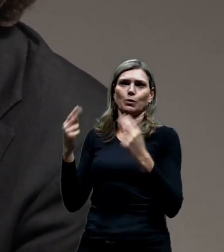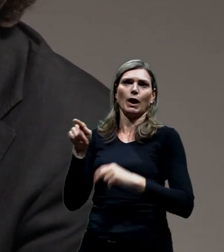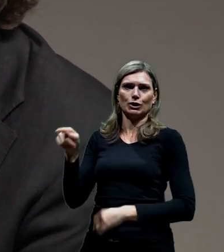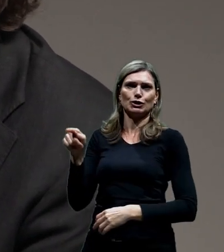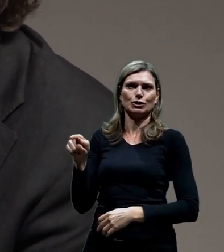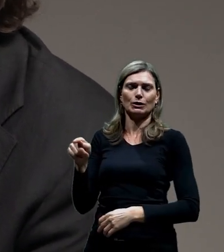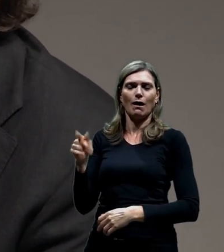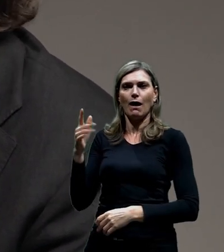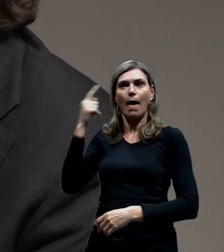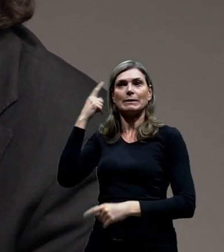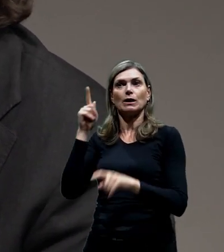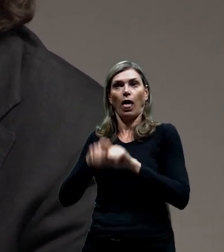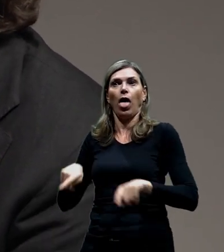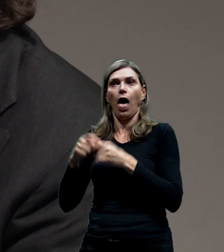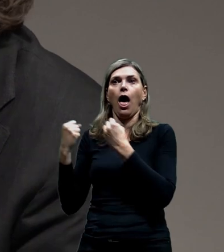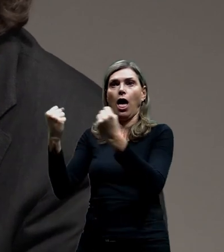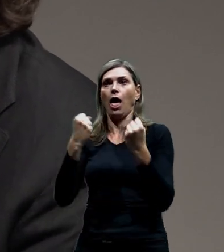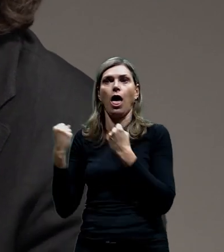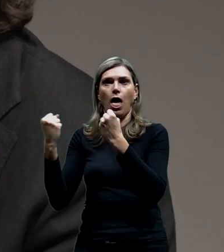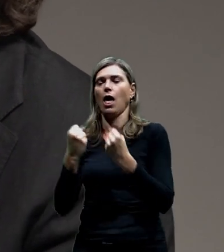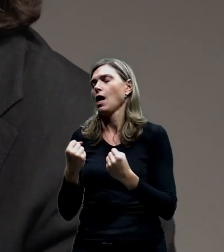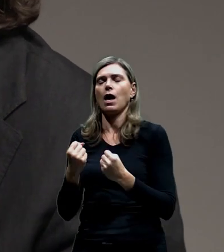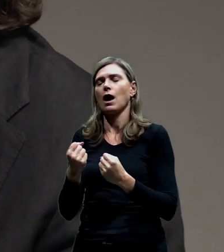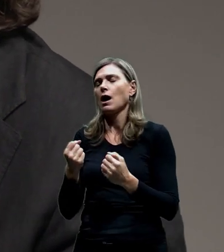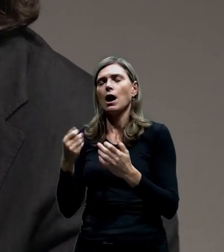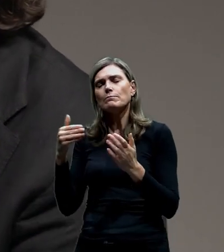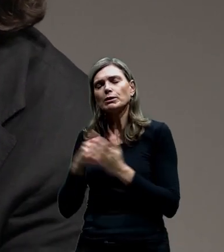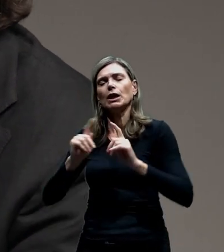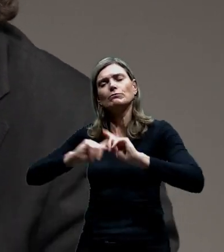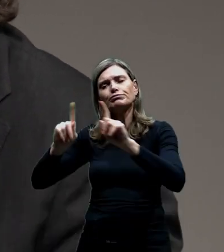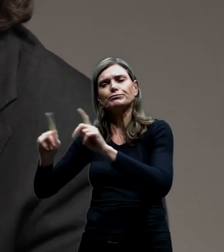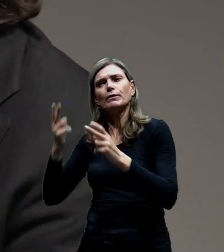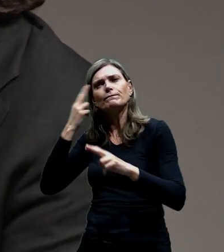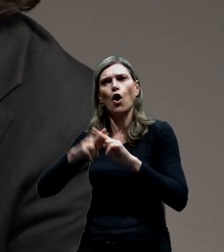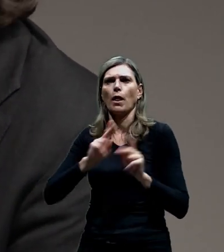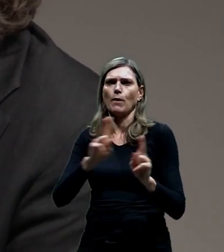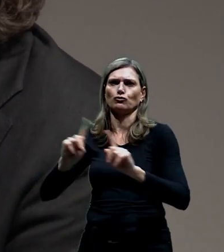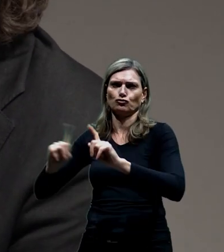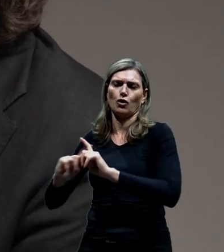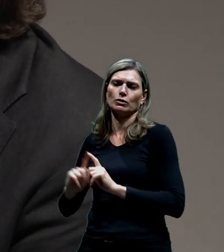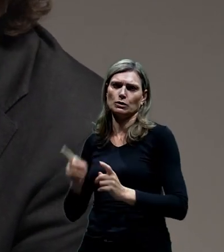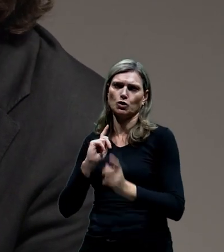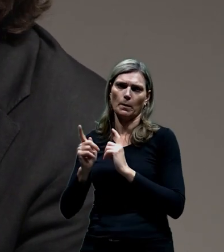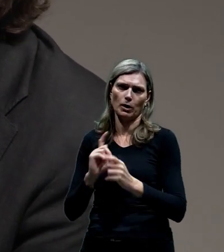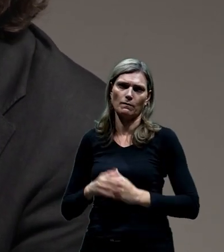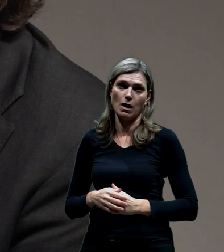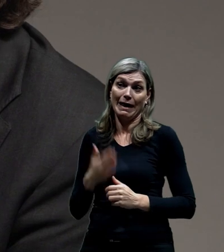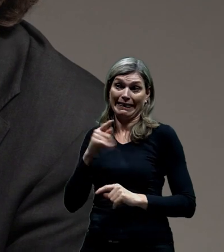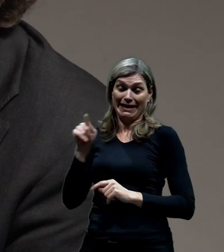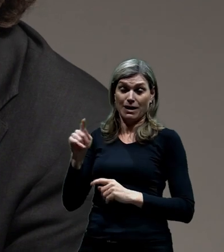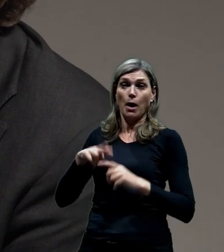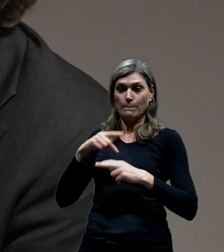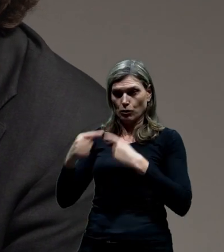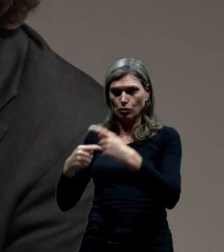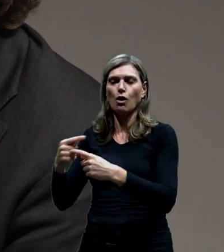individuální dopravě práce. Mnoho druhů jako práce, která vlastně v konečném důsledku všechny